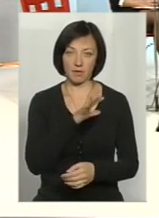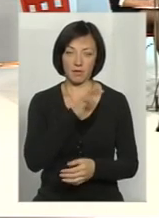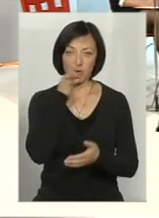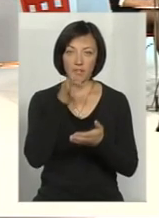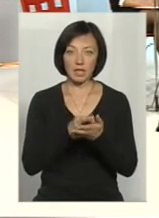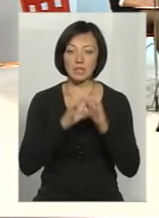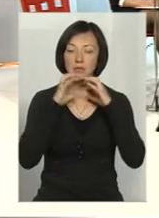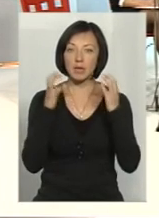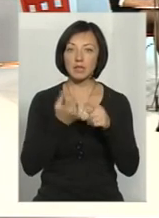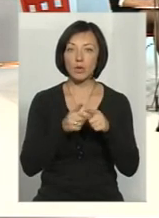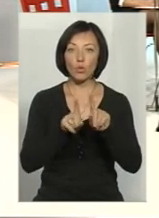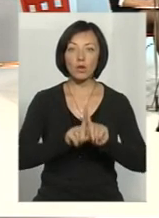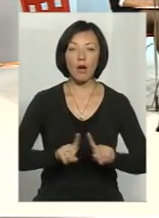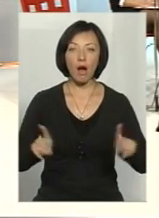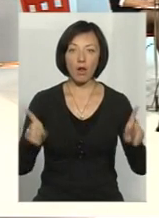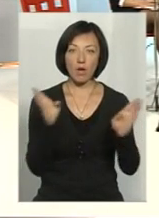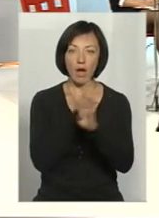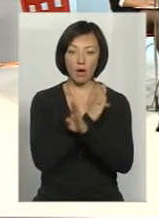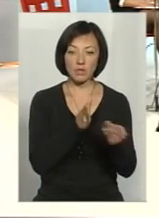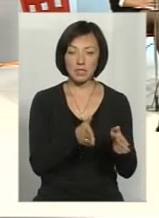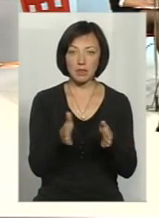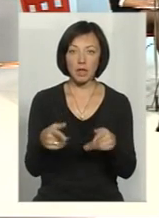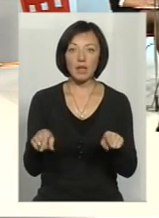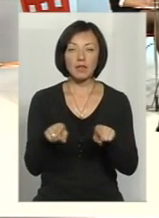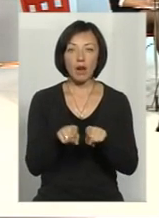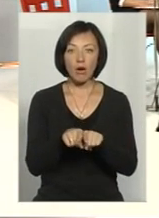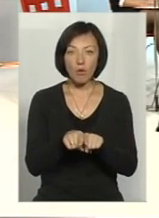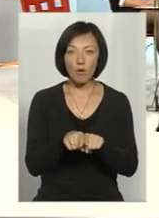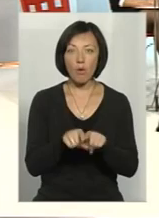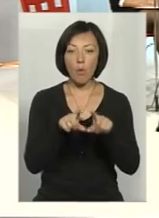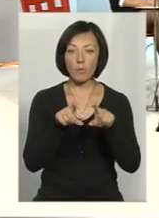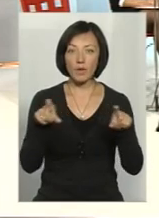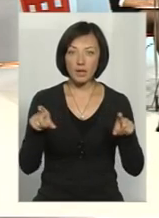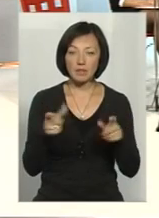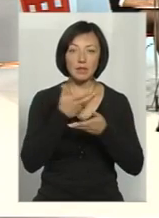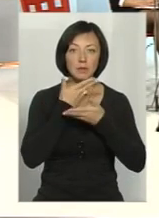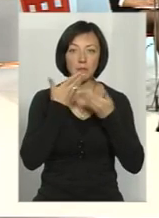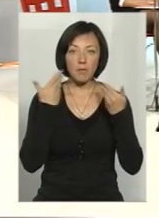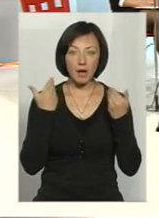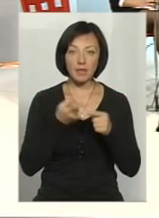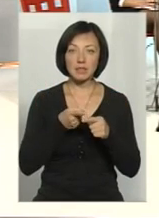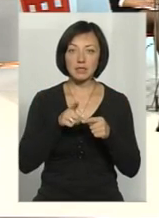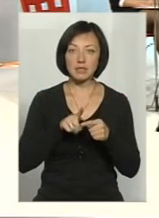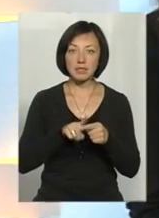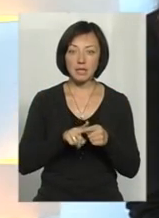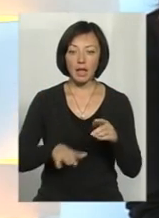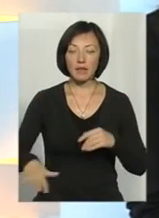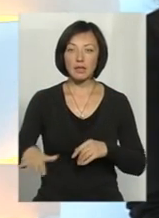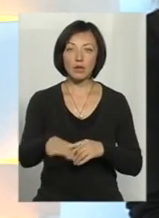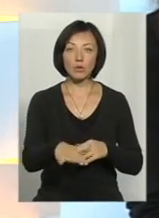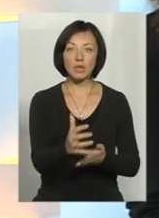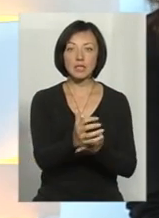збереження цієї унікальної екосистеми? Взагалі такого, як заповідного об'єкта Гусикова і Гори на даний час немає. Ця територія лише